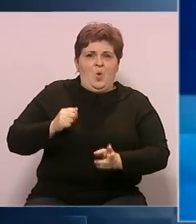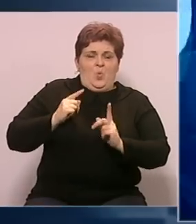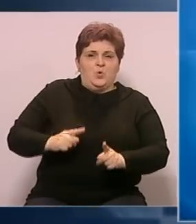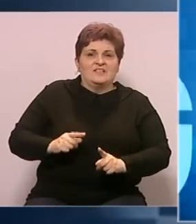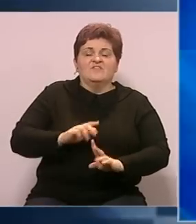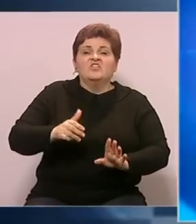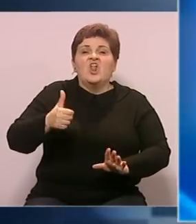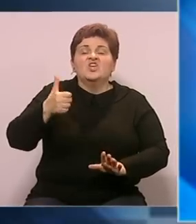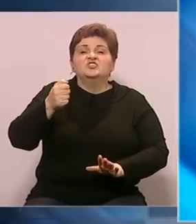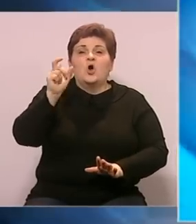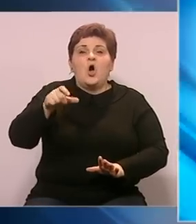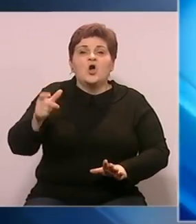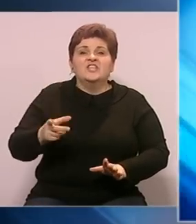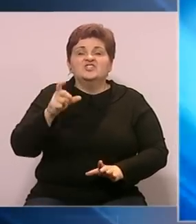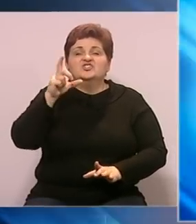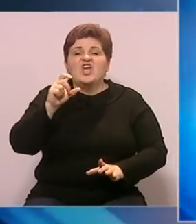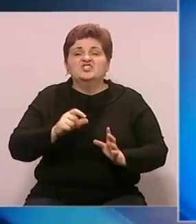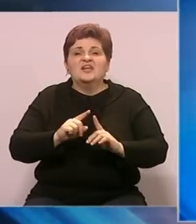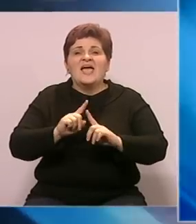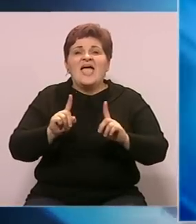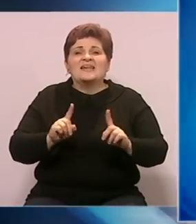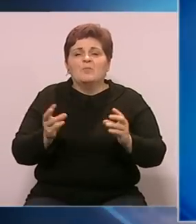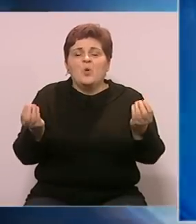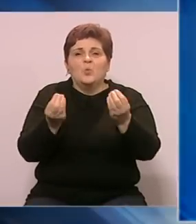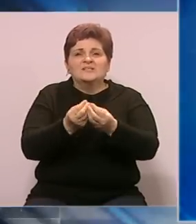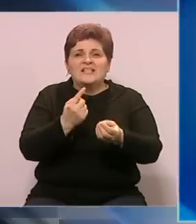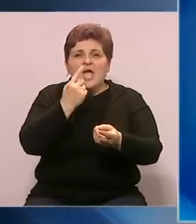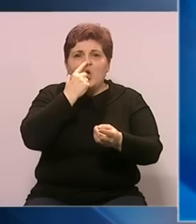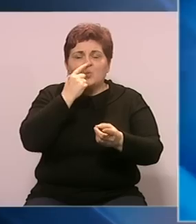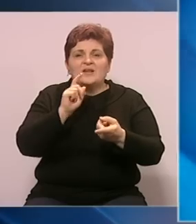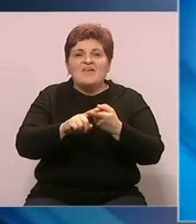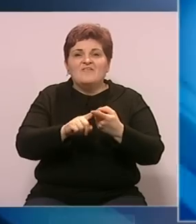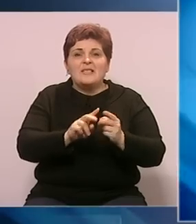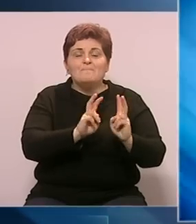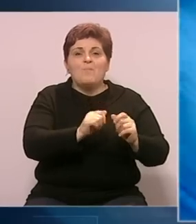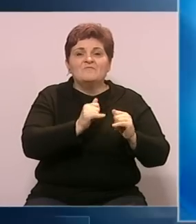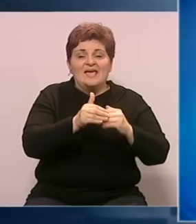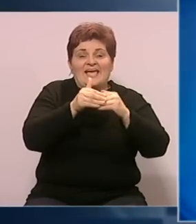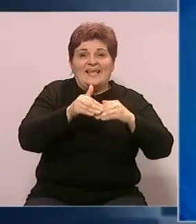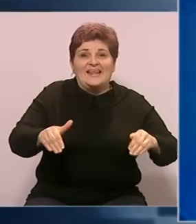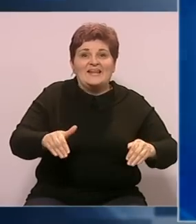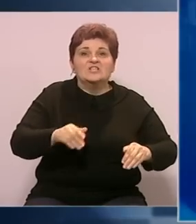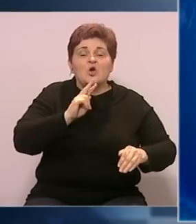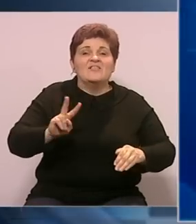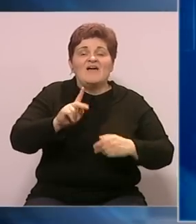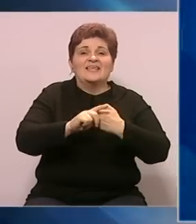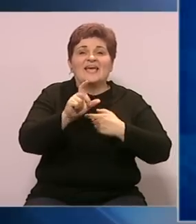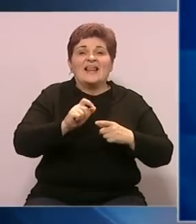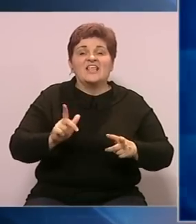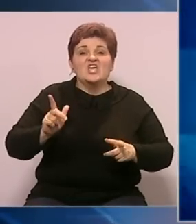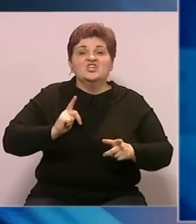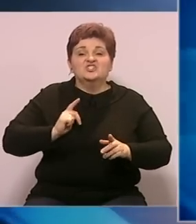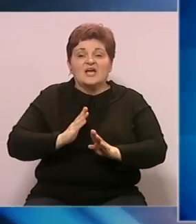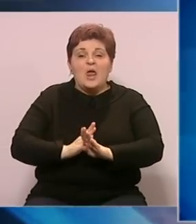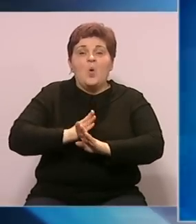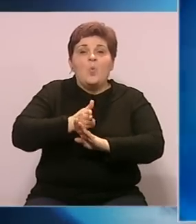gotovo stotinu osoba iz Čečenije, Republike u sastavu Ruske federacije, boravi trenutno na granici kod Velike Kladuše, čekajući